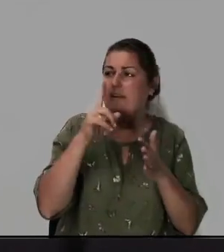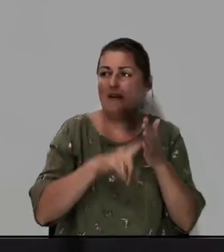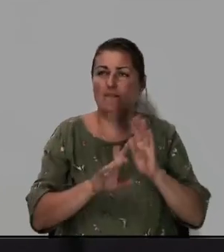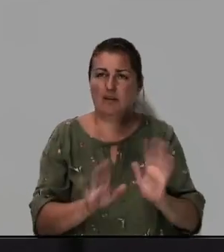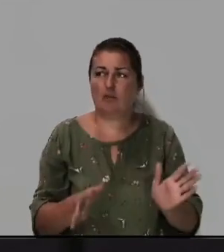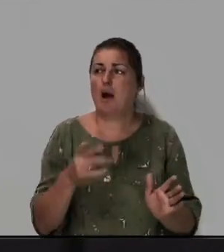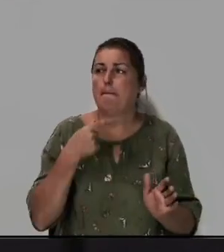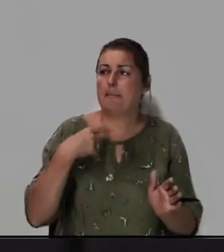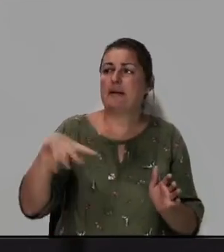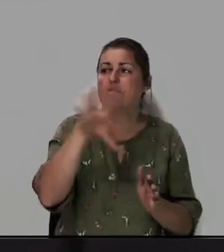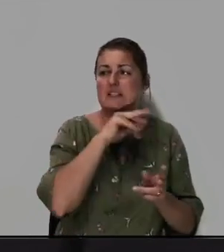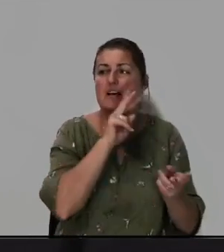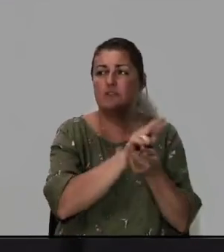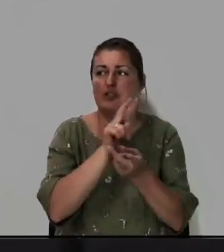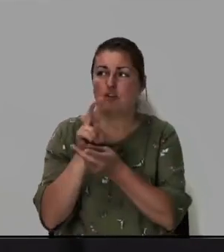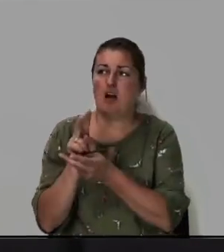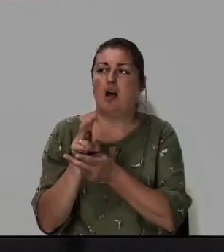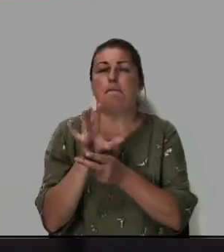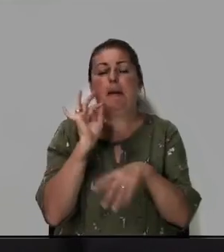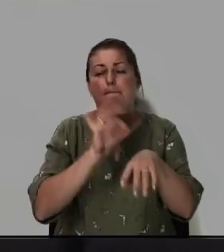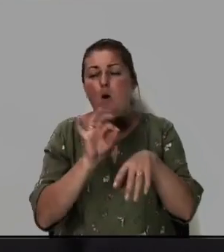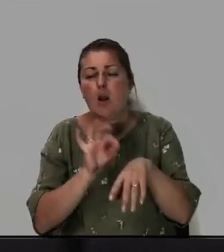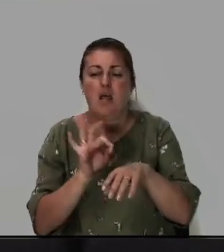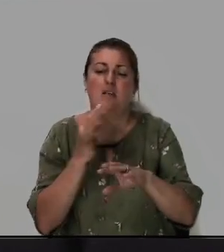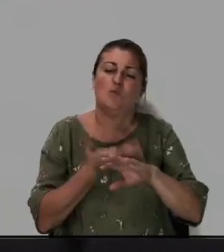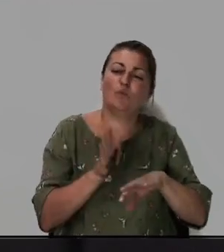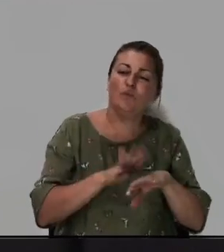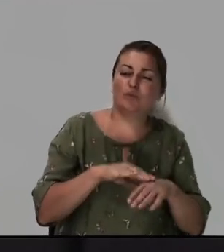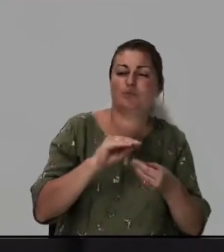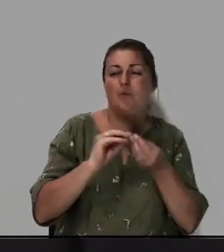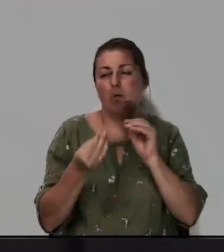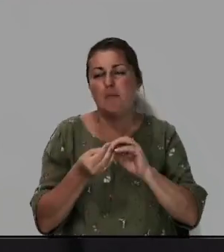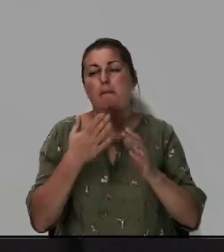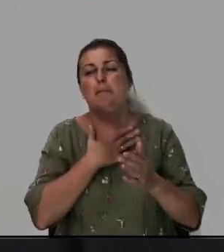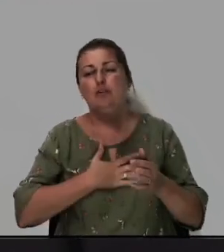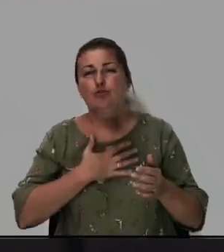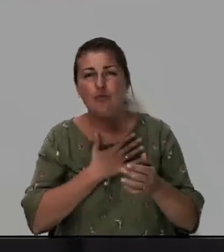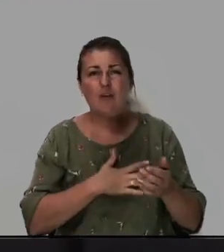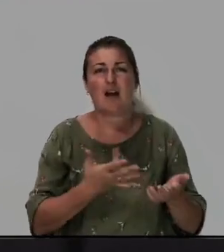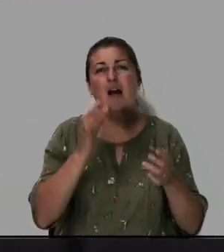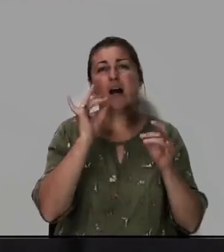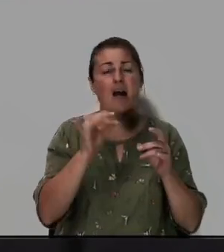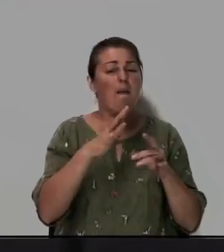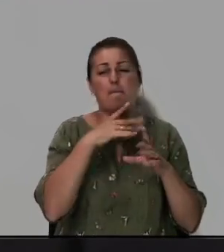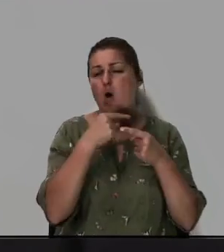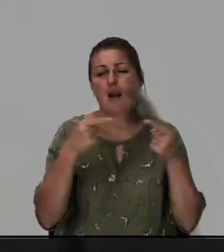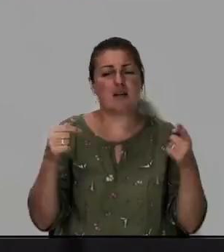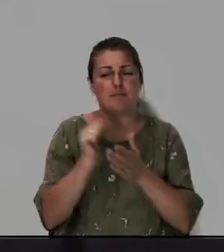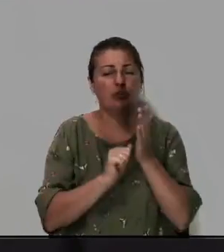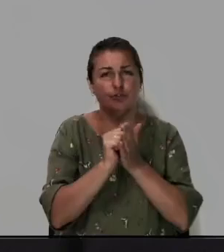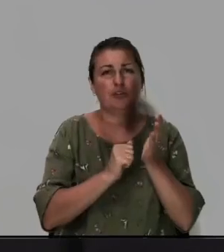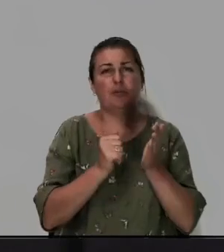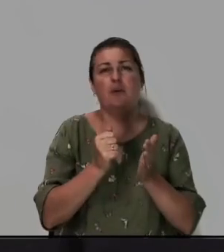мы все встречаем и болезни и трудности переживания и по разным причинам